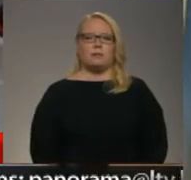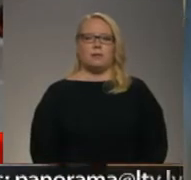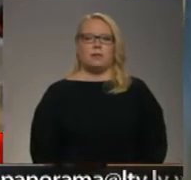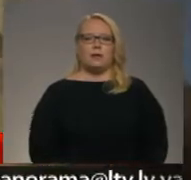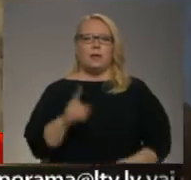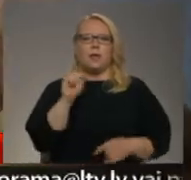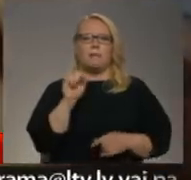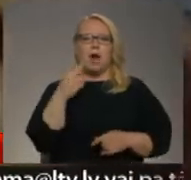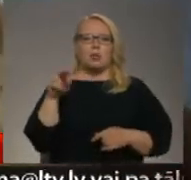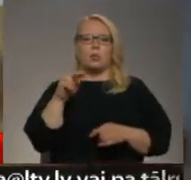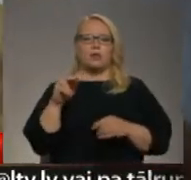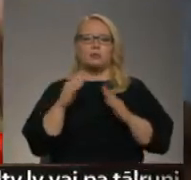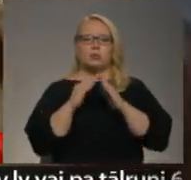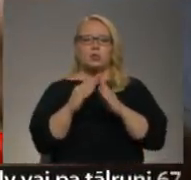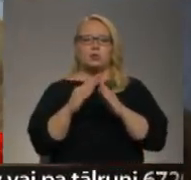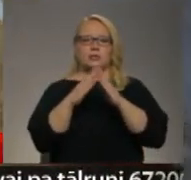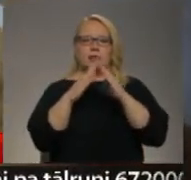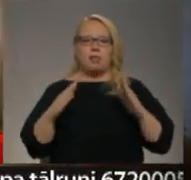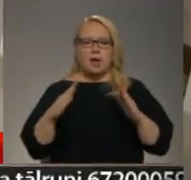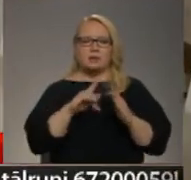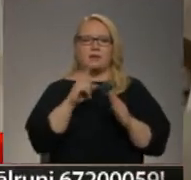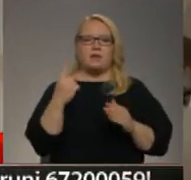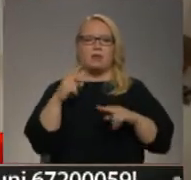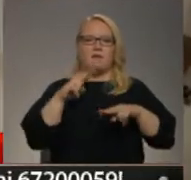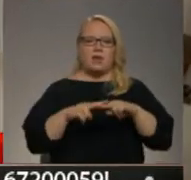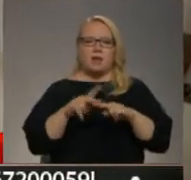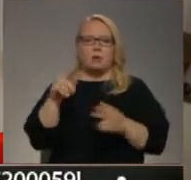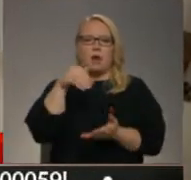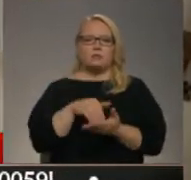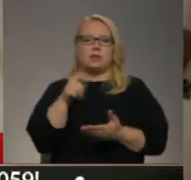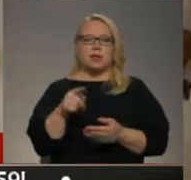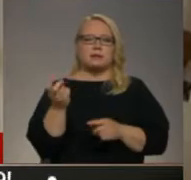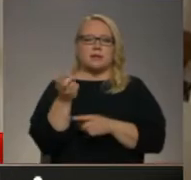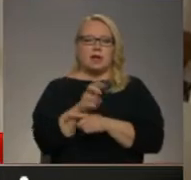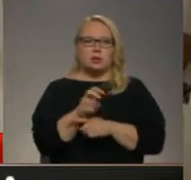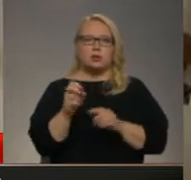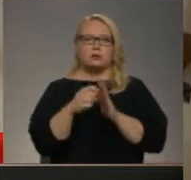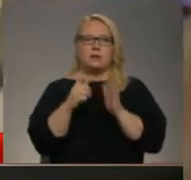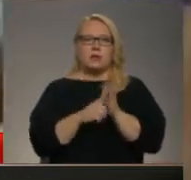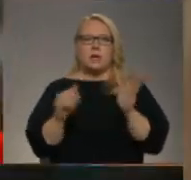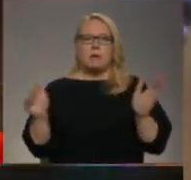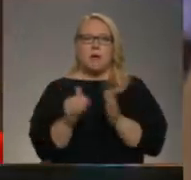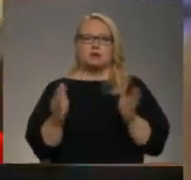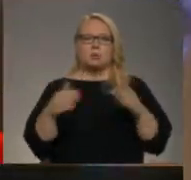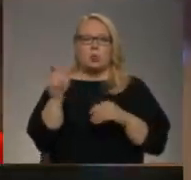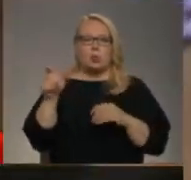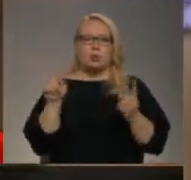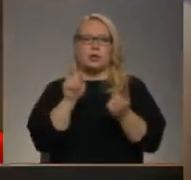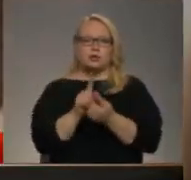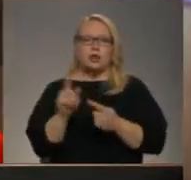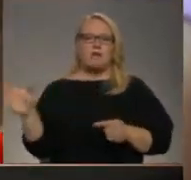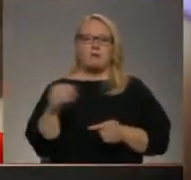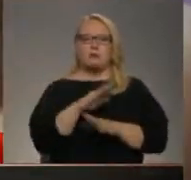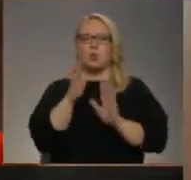Paduras muižas klēts ir viena no vietām, kur piestājuši visi tie, kas ieradušies uz 17. Paduras Maspulku tikšanos, atkal kopā visu